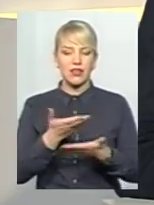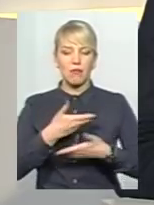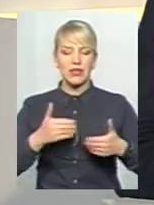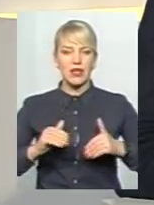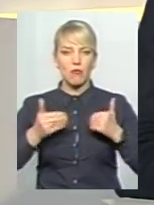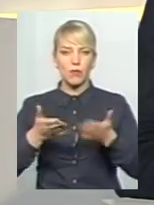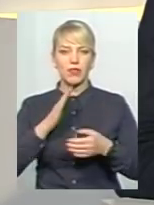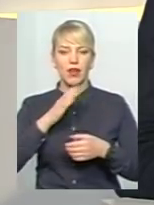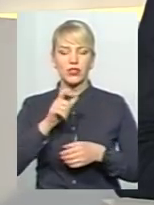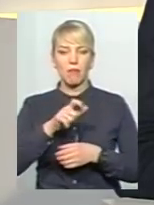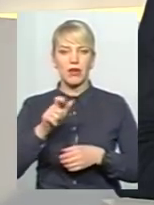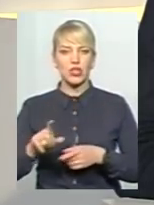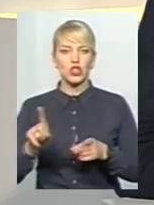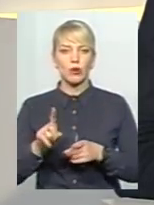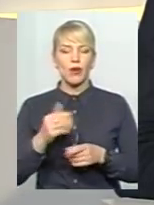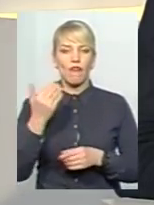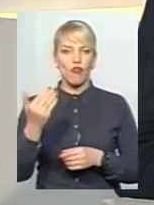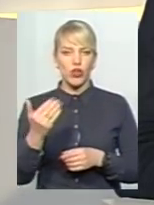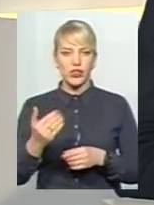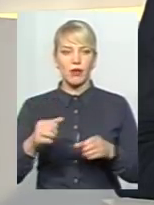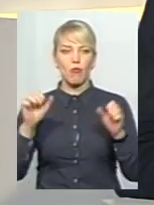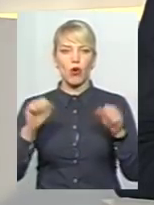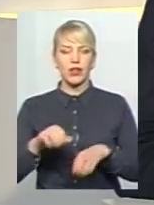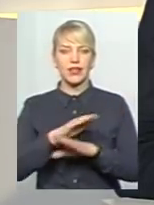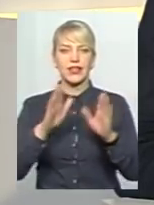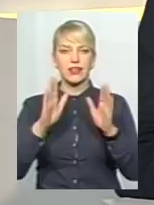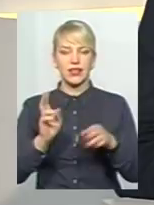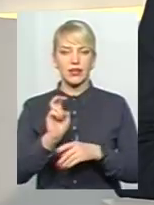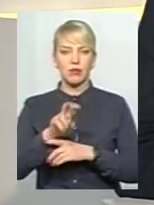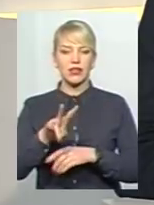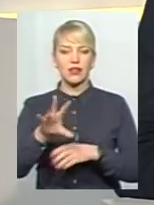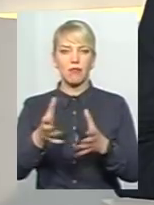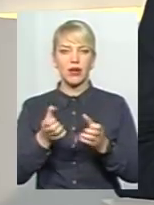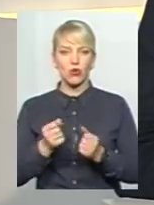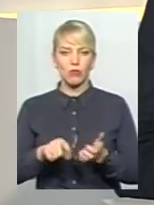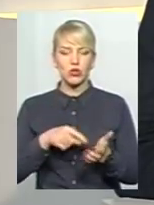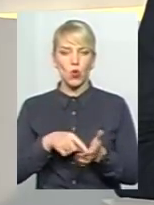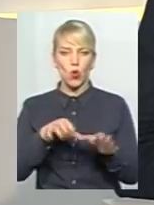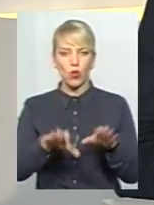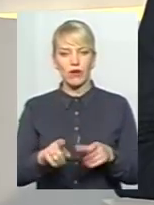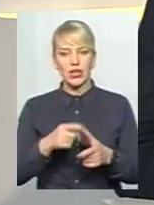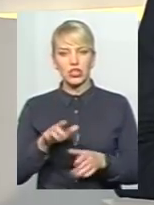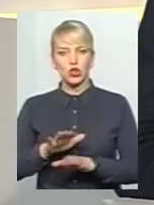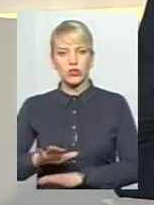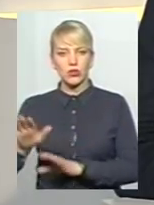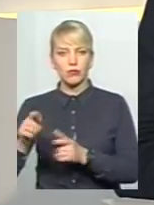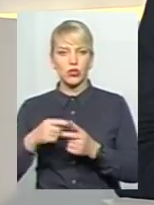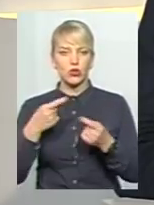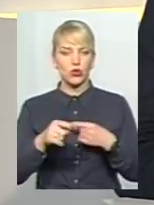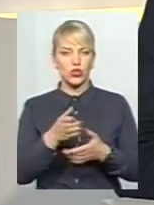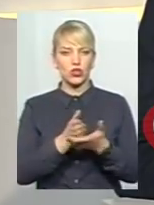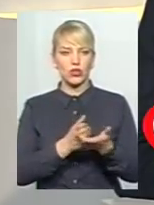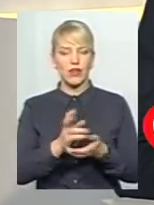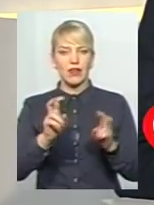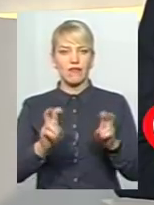нашим мешканцям, аби вони, скажімо, могли не тільки прийти на прийом до міського голови, чи до заступника, чи до будь-якого іншого чиновника,